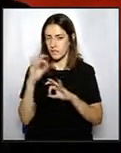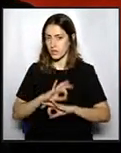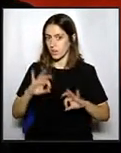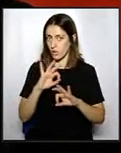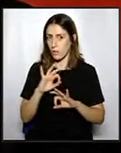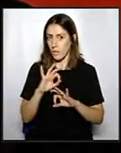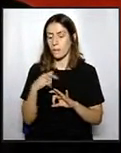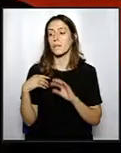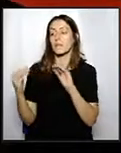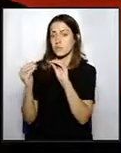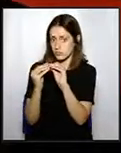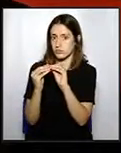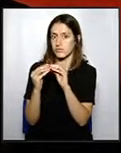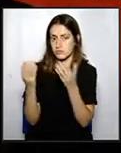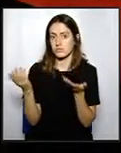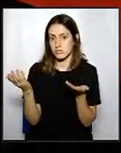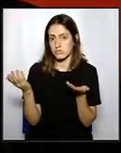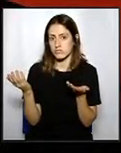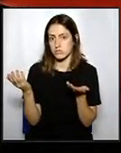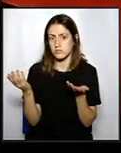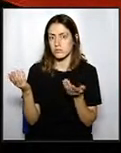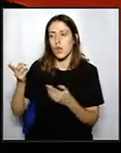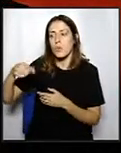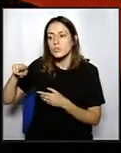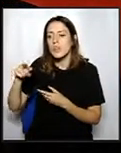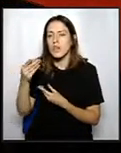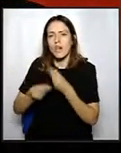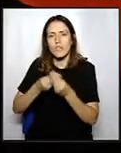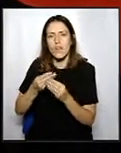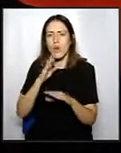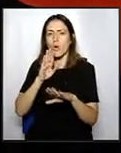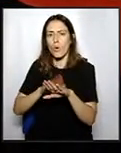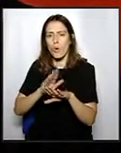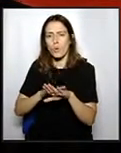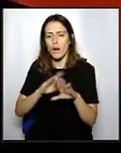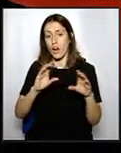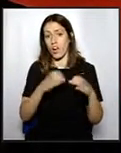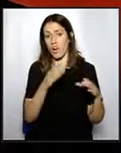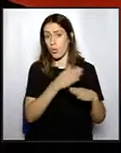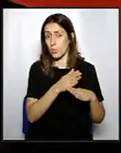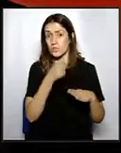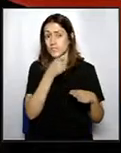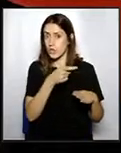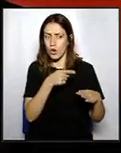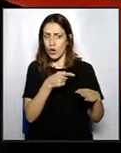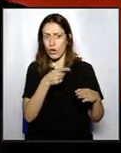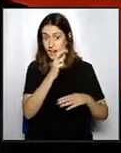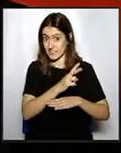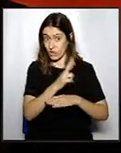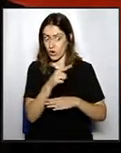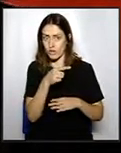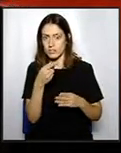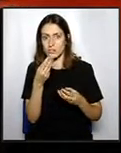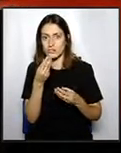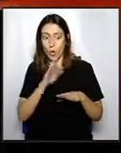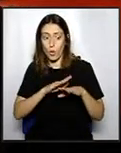Estic d'acord amb el que s'ha comentat aquí, vostè no pot inculpar amb els regidors de l'oposició. Jo no tenia les dades